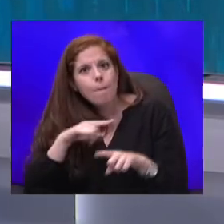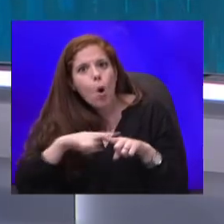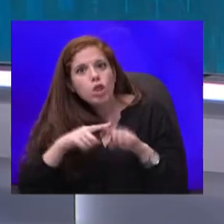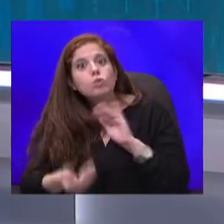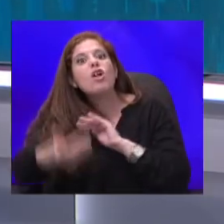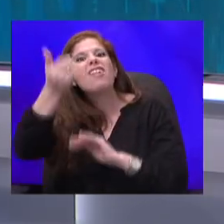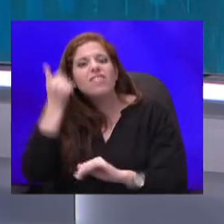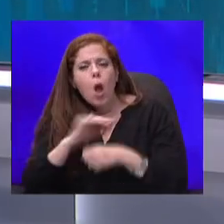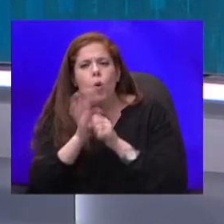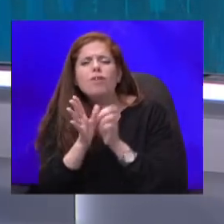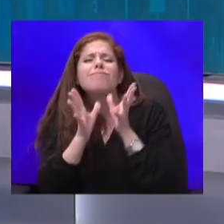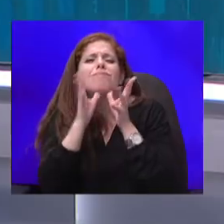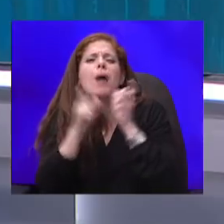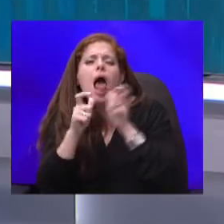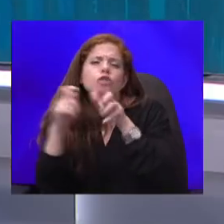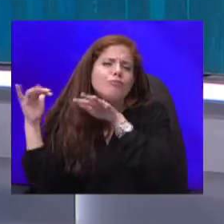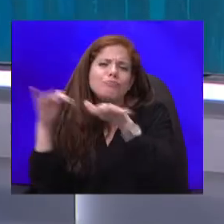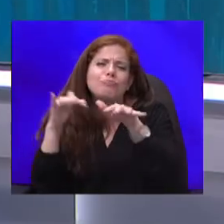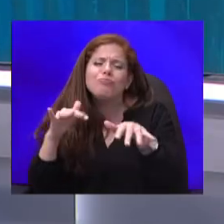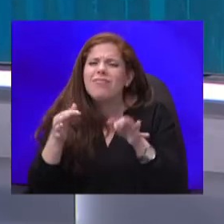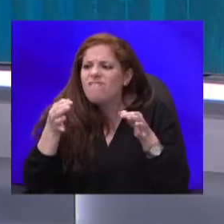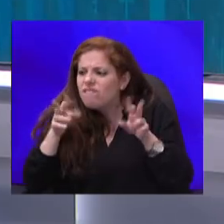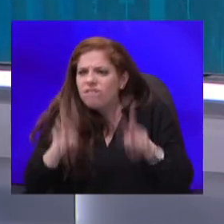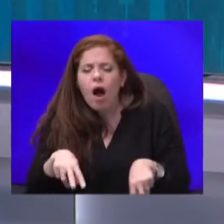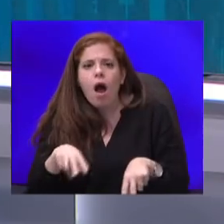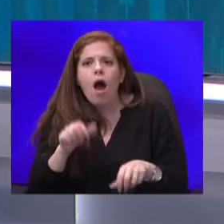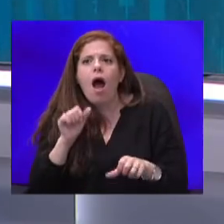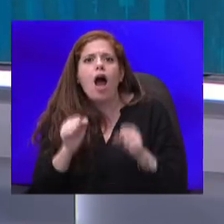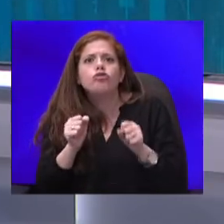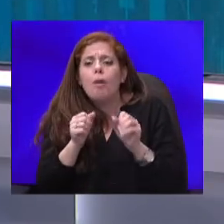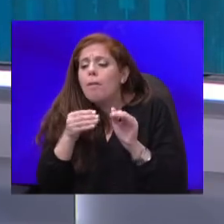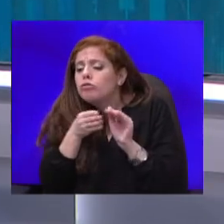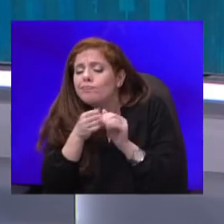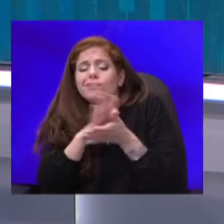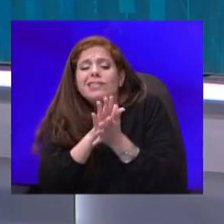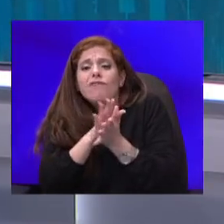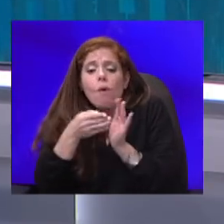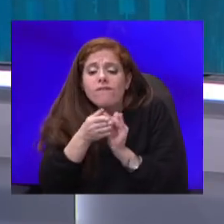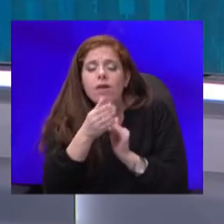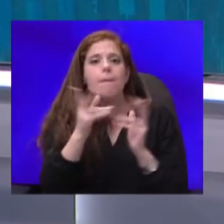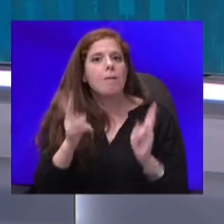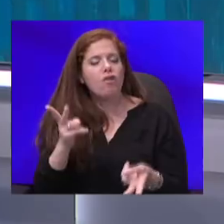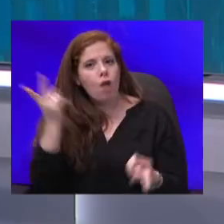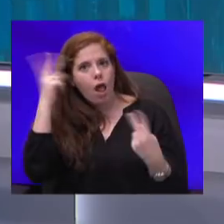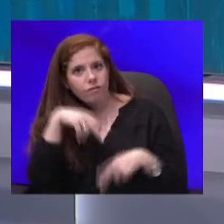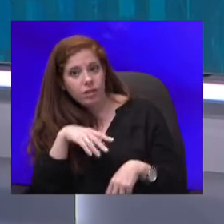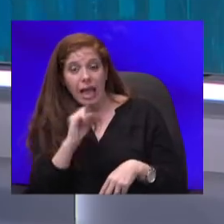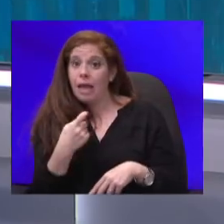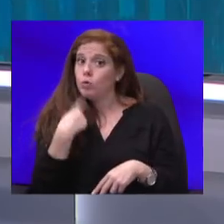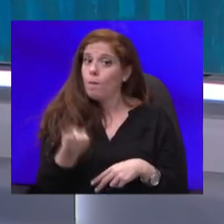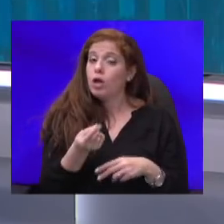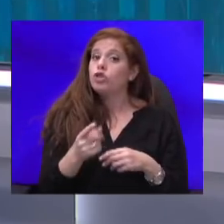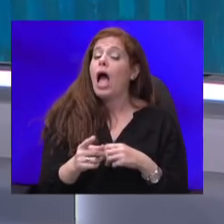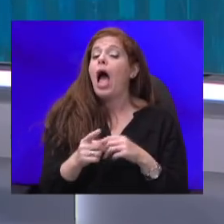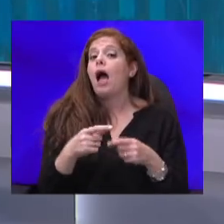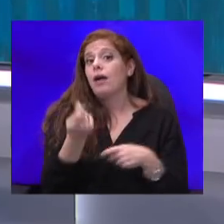מפוצץ ממש, היה קשה להכניס שיקה. מה אפשר ללמוד מזה? האם זה מעיד על כך שהכלכלה יכולה להתאושש במהירות בשנייה שפותחים אותה,